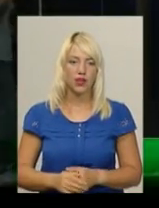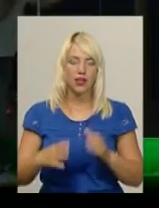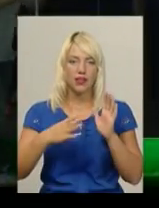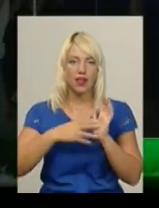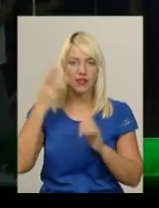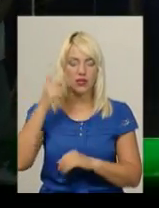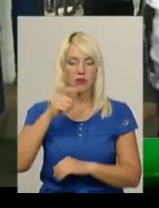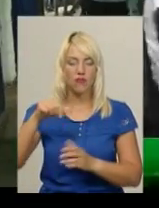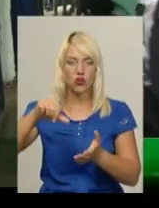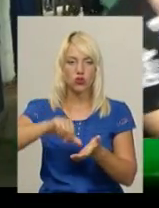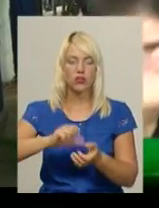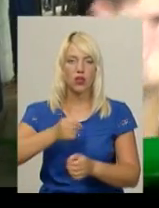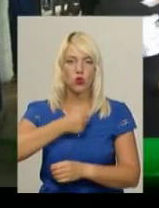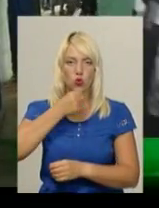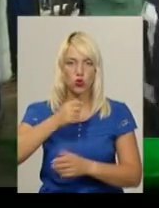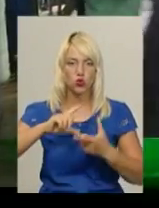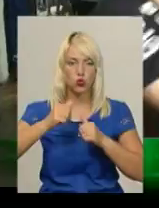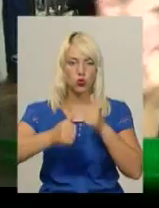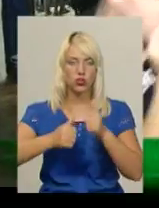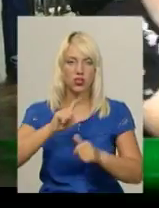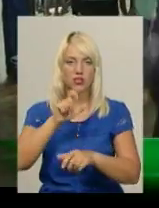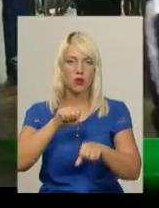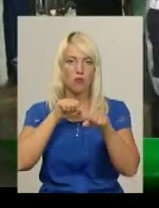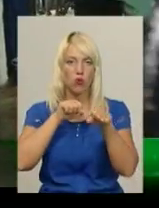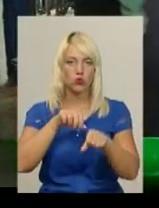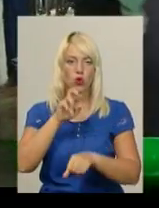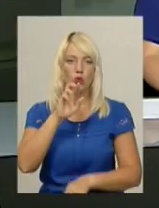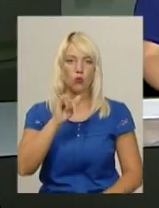9 хмельничан виступлять на дорослому турнірі з боксу в Будапешті.